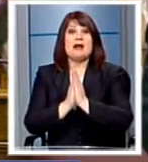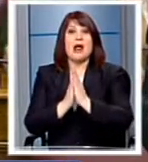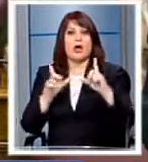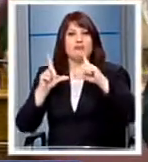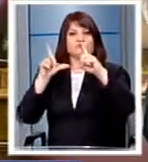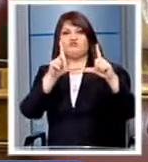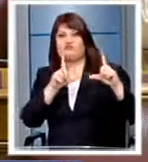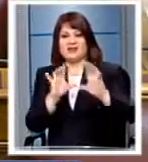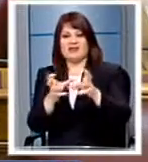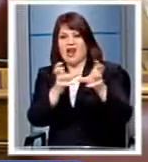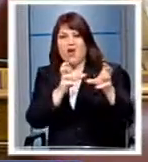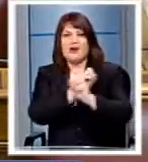τηλεοράσεων και τέτοιου είδους εικόνας των εξωτερικών.